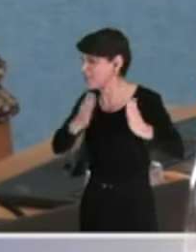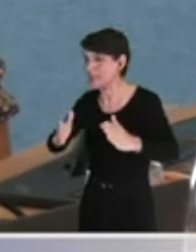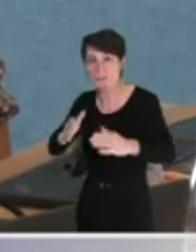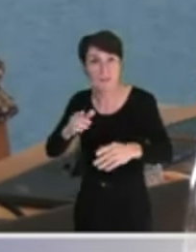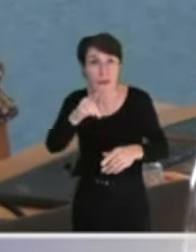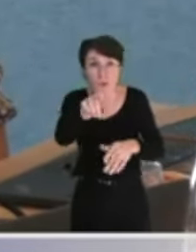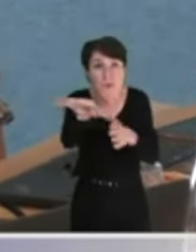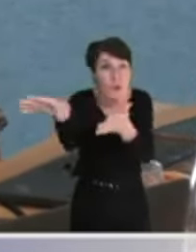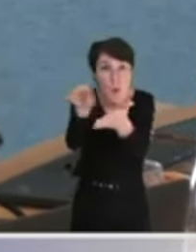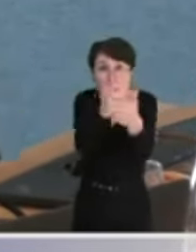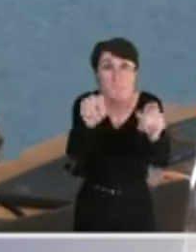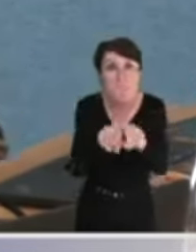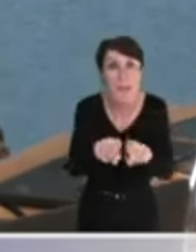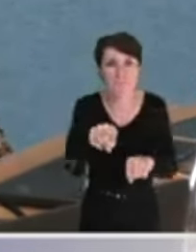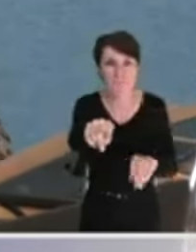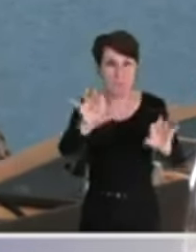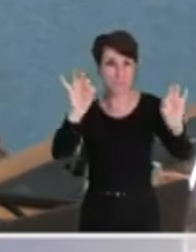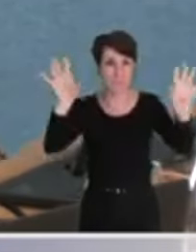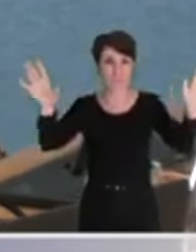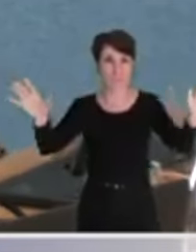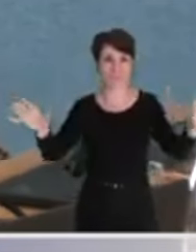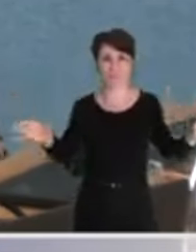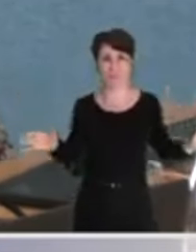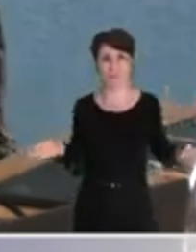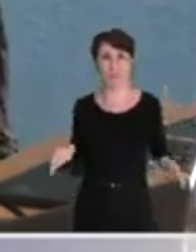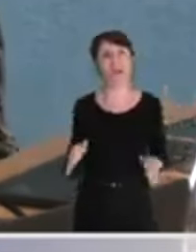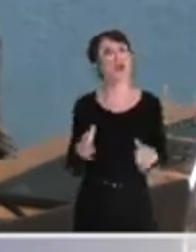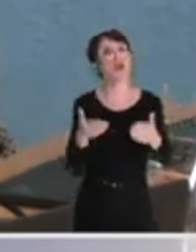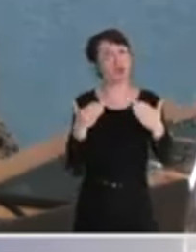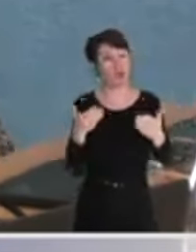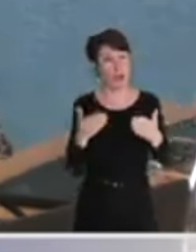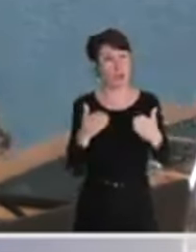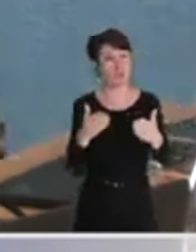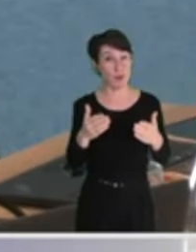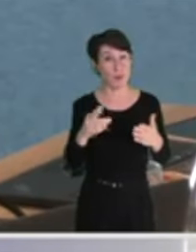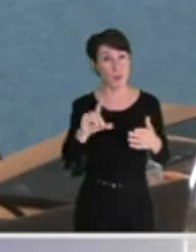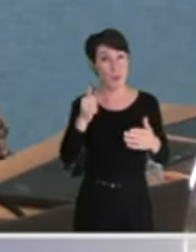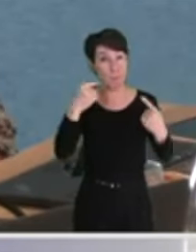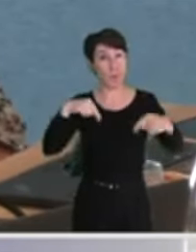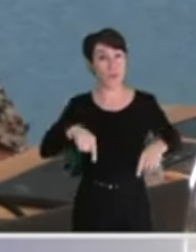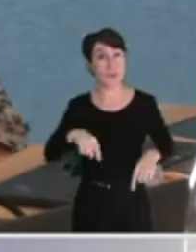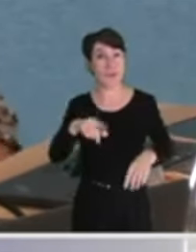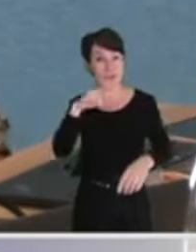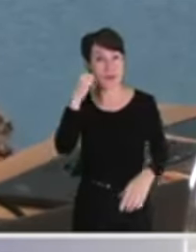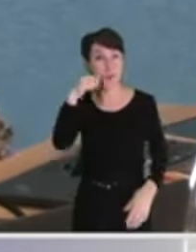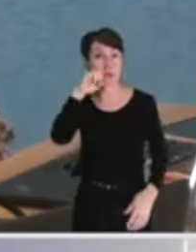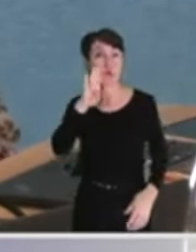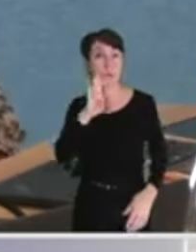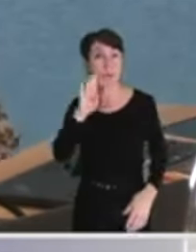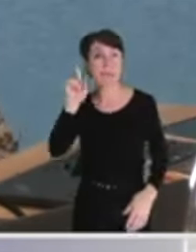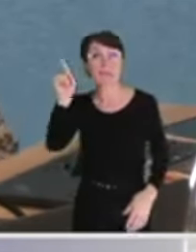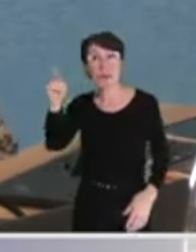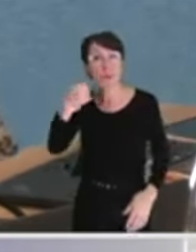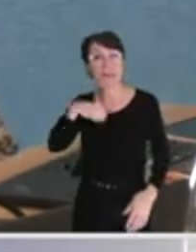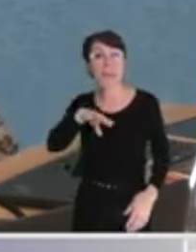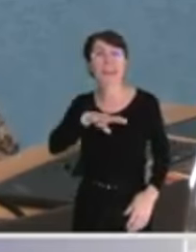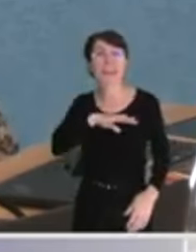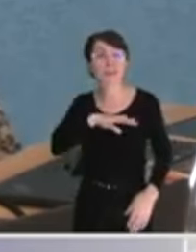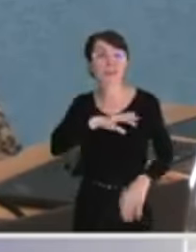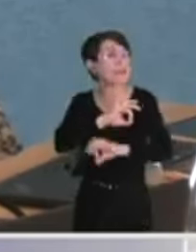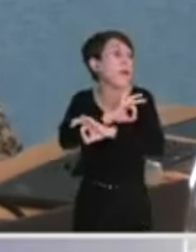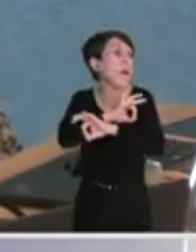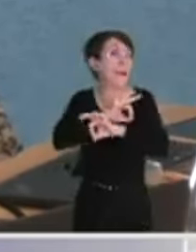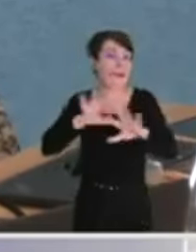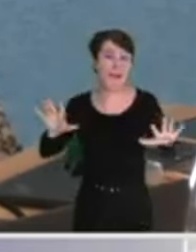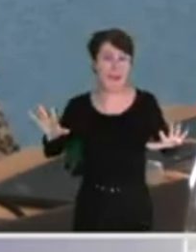'en l'État, Michel Barnier, le Premier ministre actuel, n'est responsable en rien de la situation